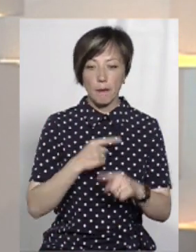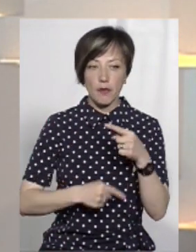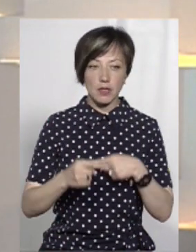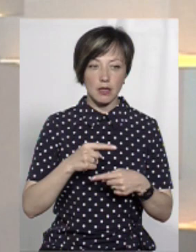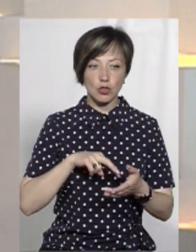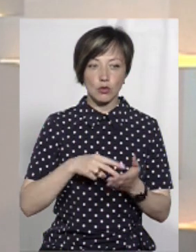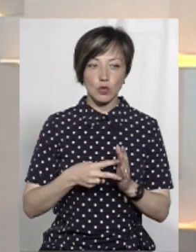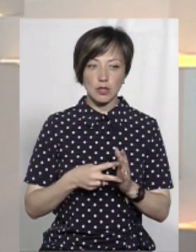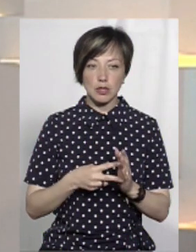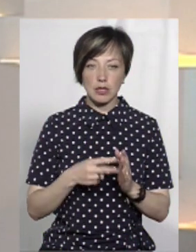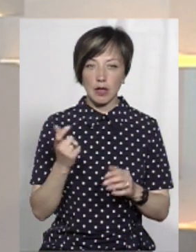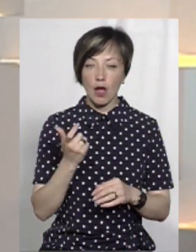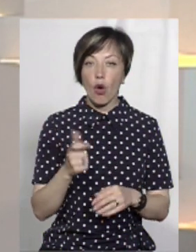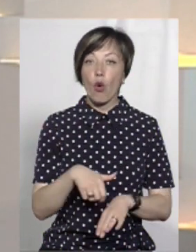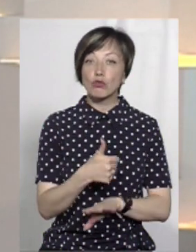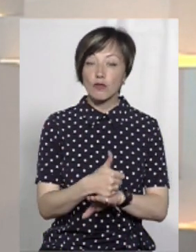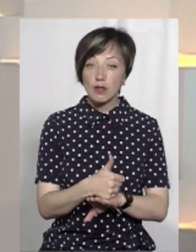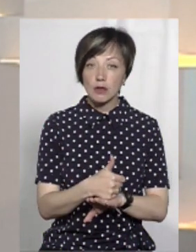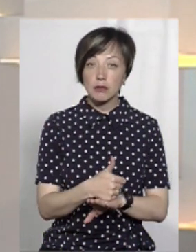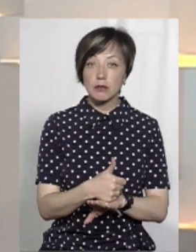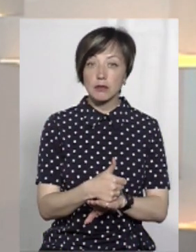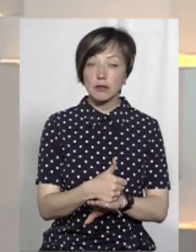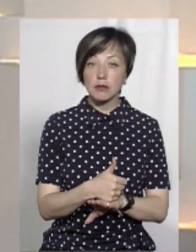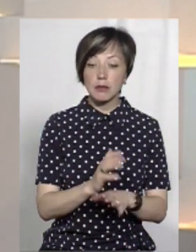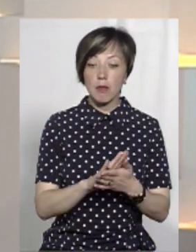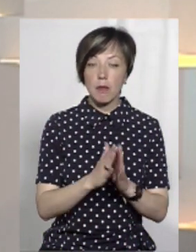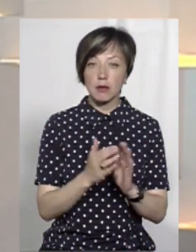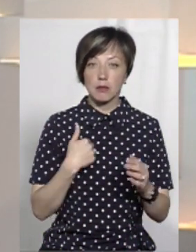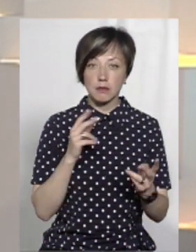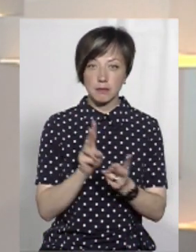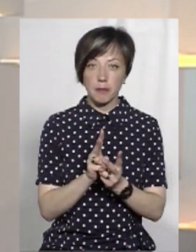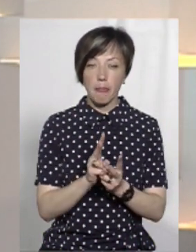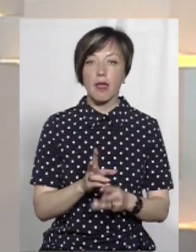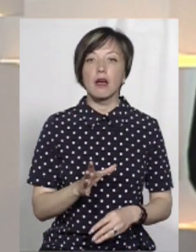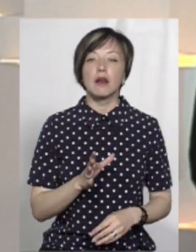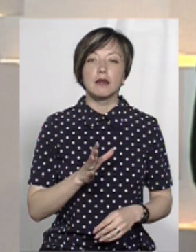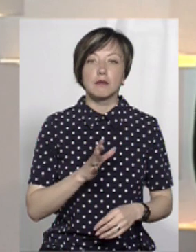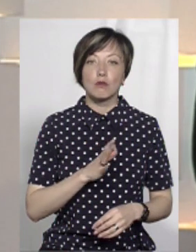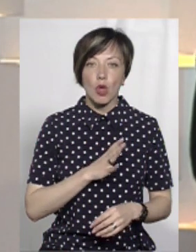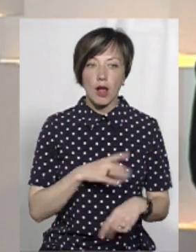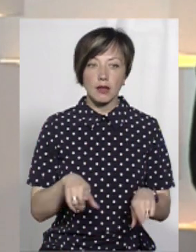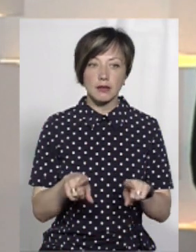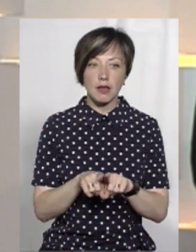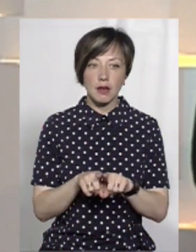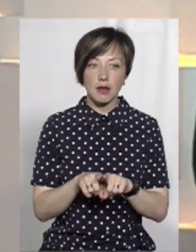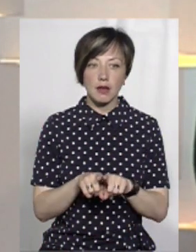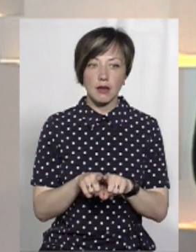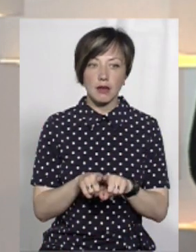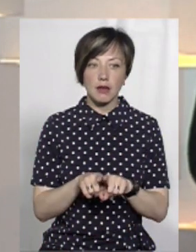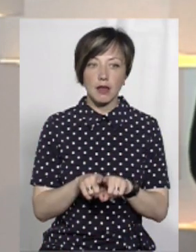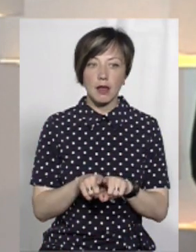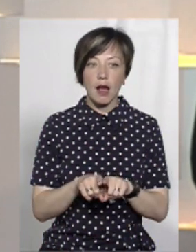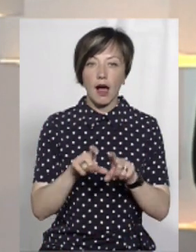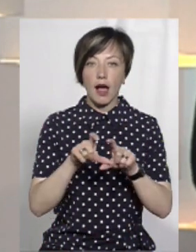повертаючись до стратегії, основними з моментами, якими ми столкнулися, була така мертво наряджена агенція